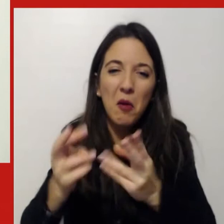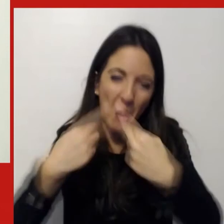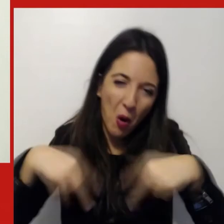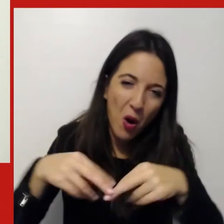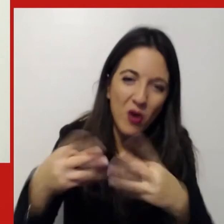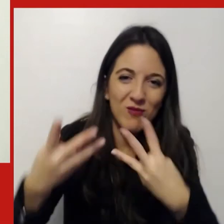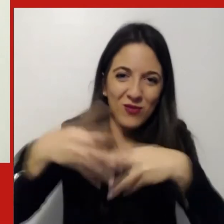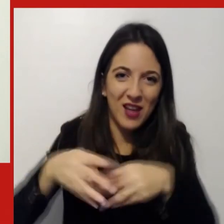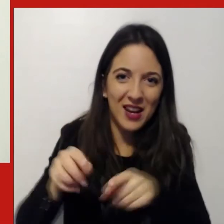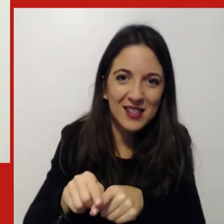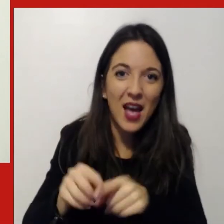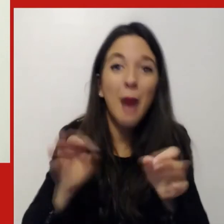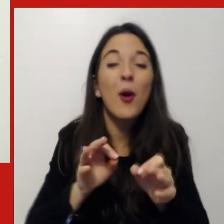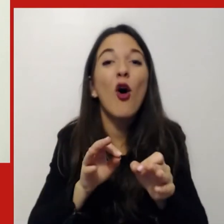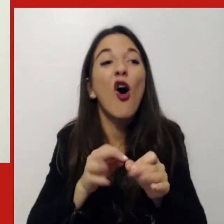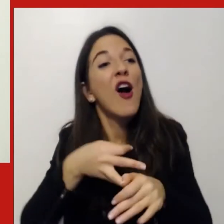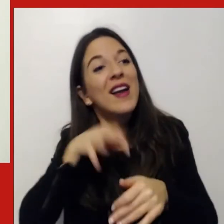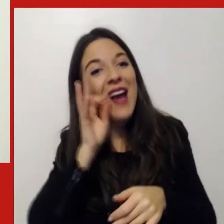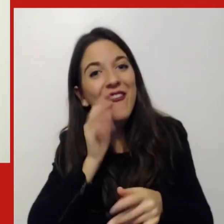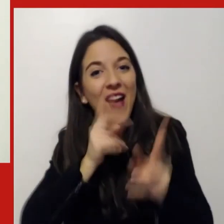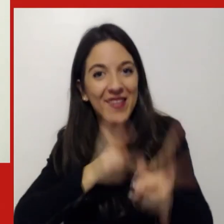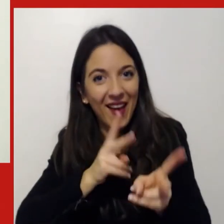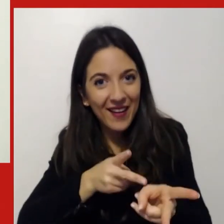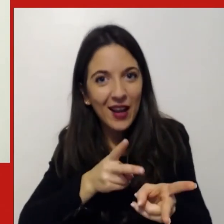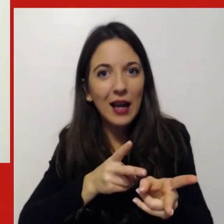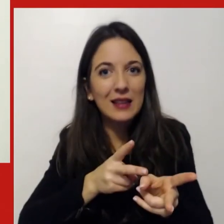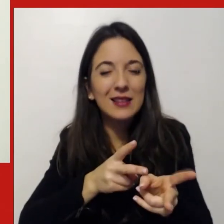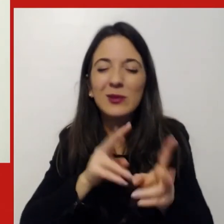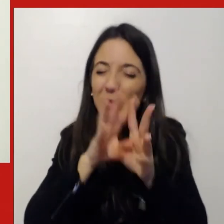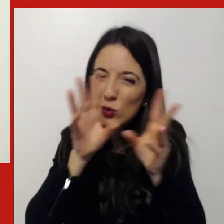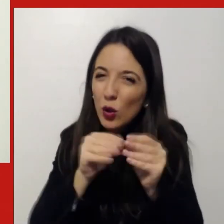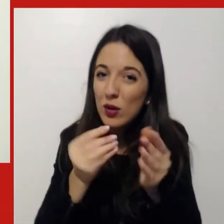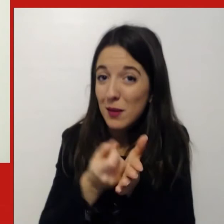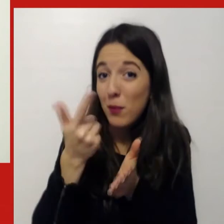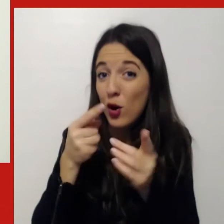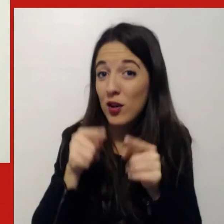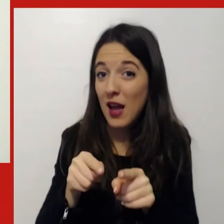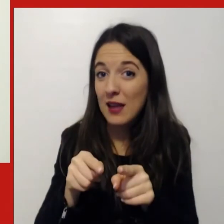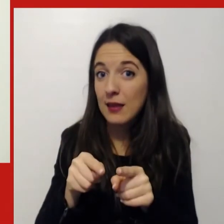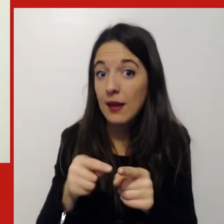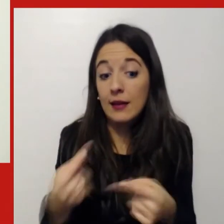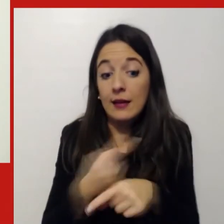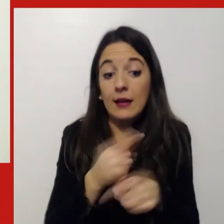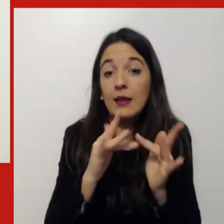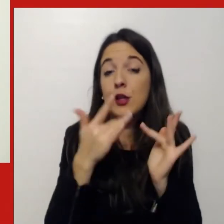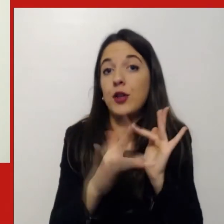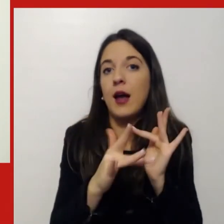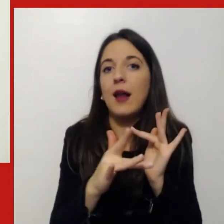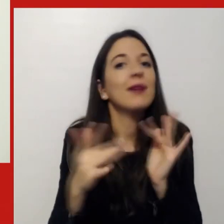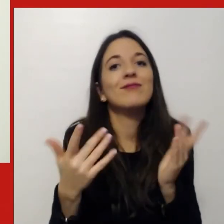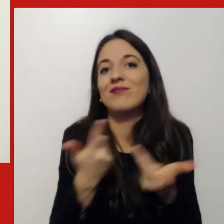Ecco, queste cose, che pure sono importanti, nel mondo digitale non accadono, vanno